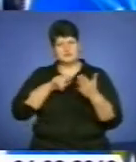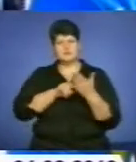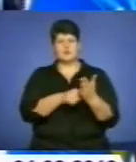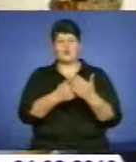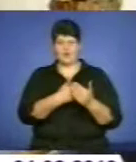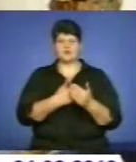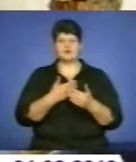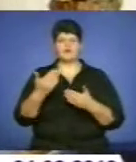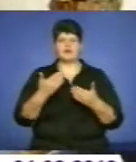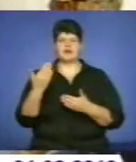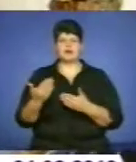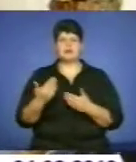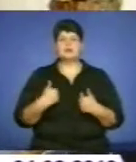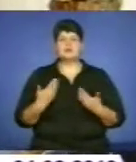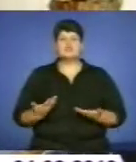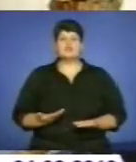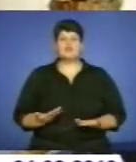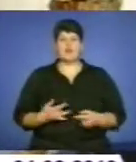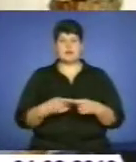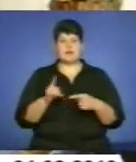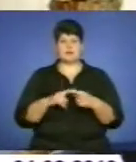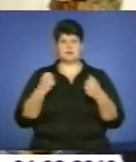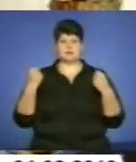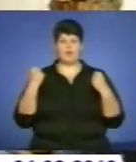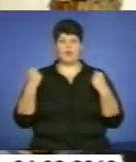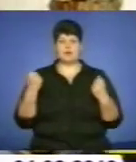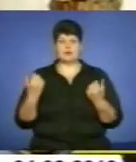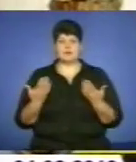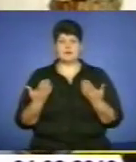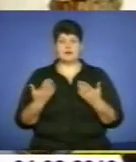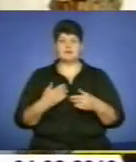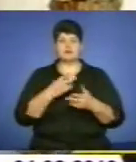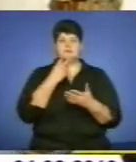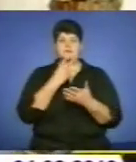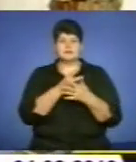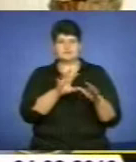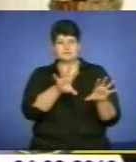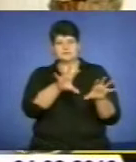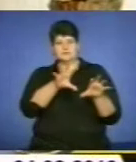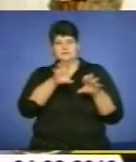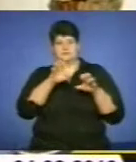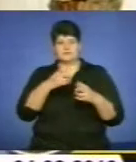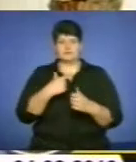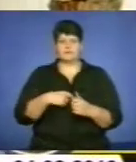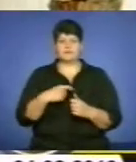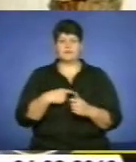вперед. Ми живемо цим спортом, і в нас семія такая спортивна. Вона смотрела і впитала це з самого детства,